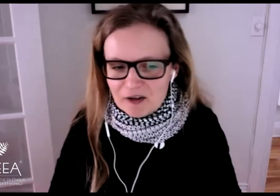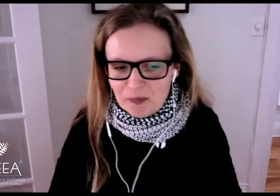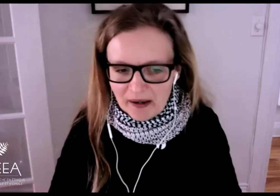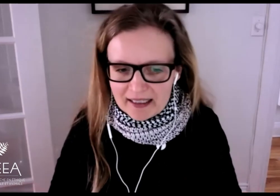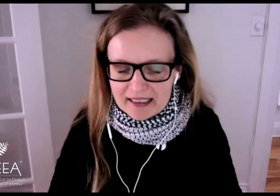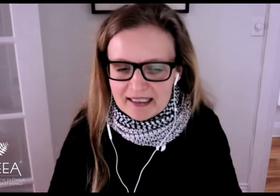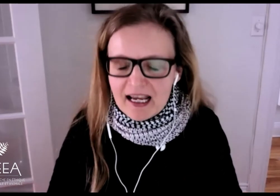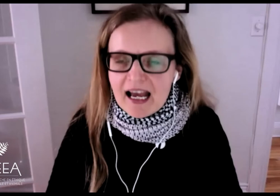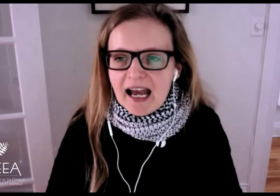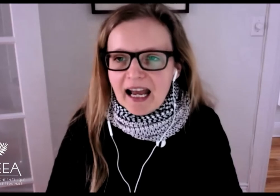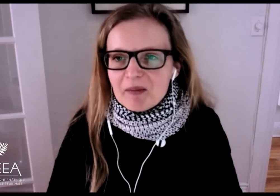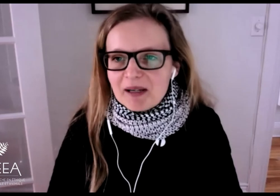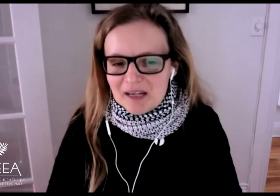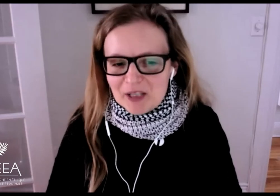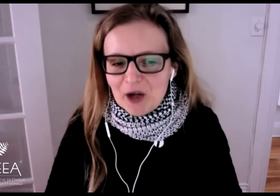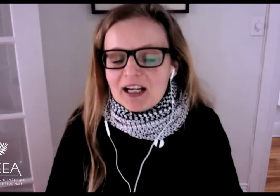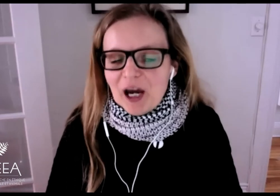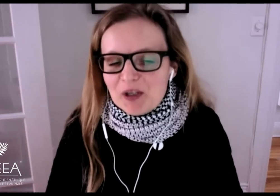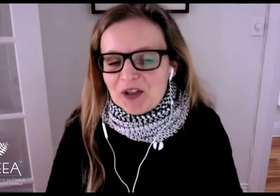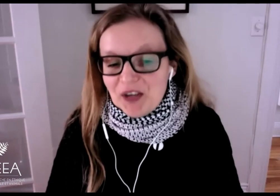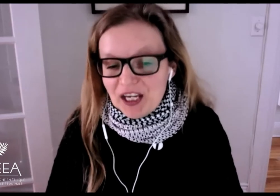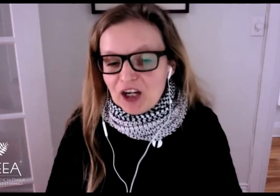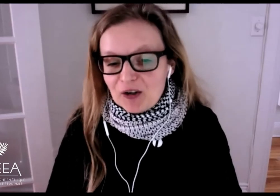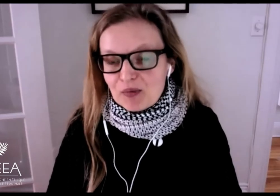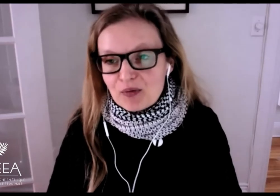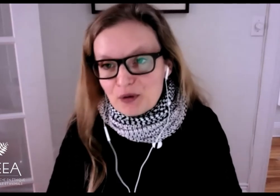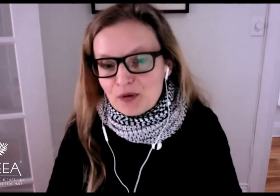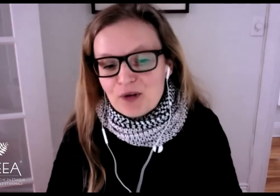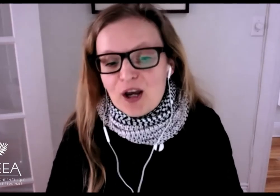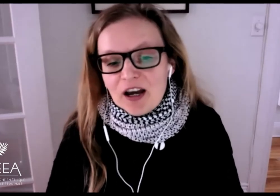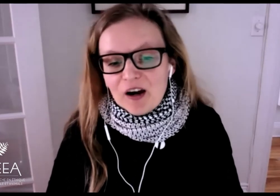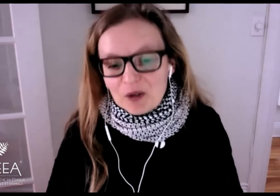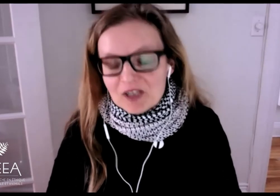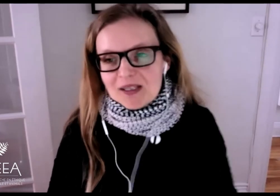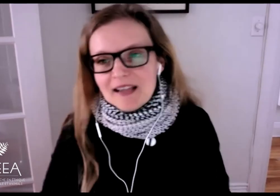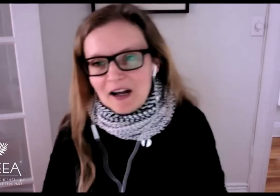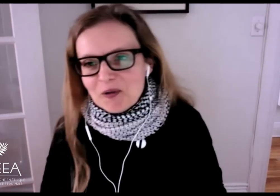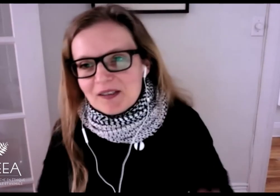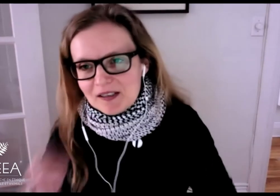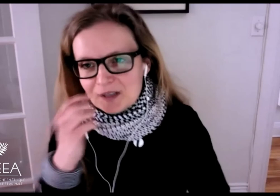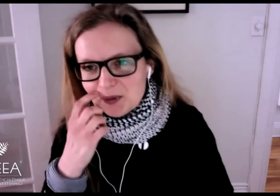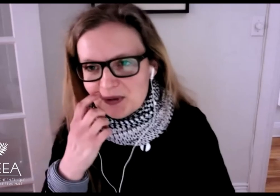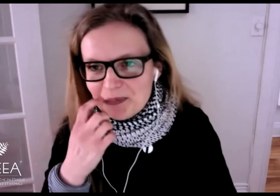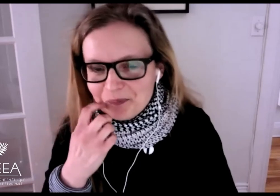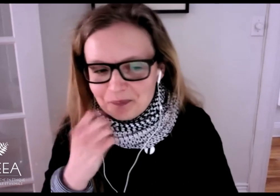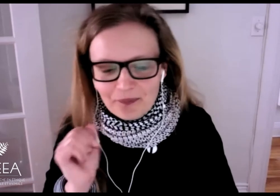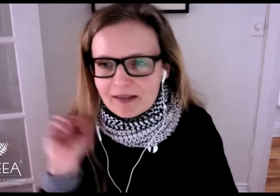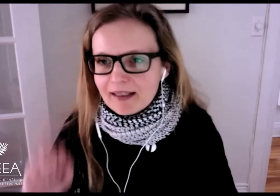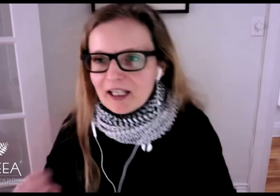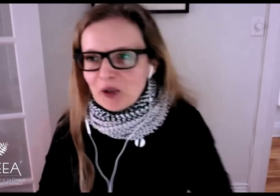this kind of blindness and by the same token, how much our thinking could improve once we see animals as individuals.